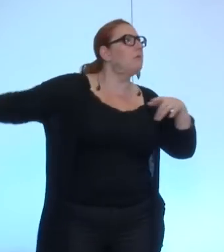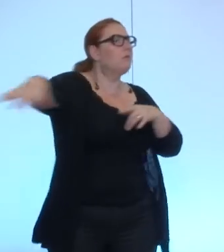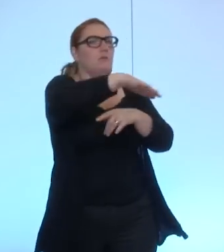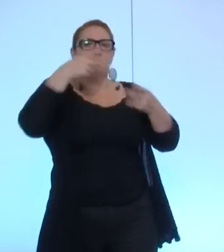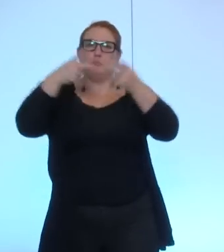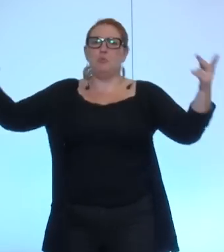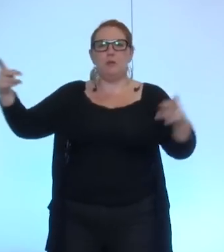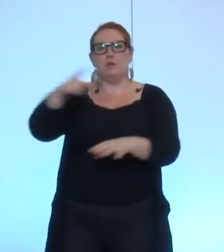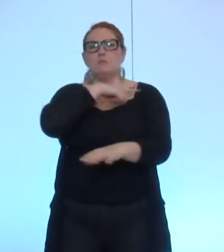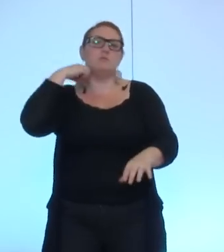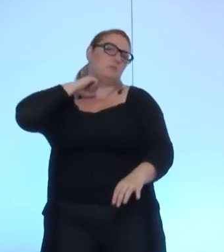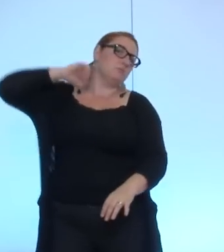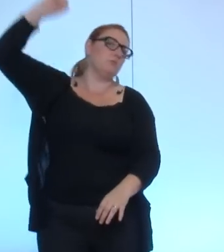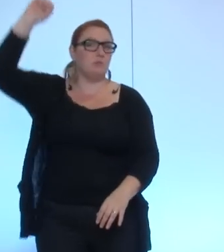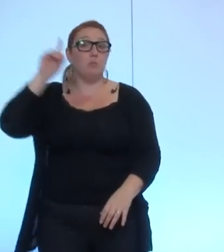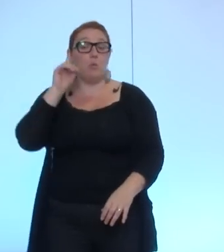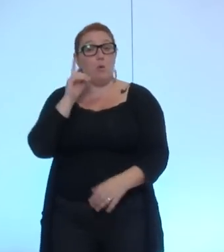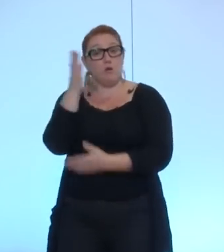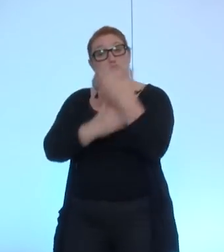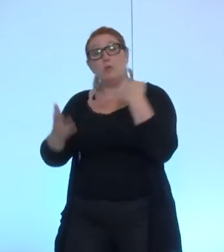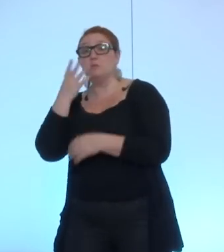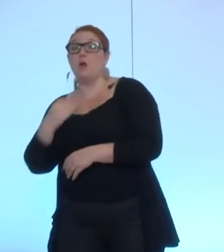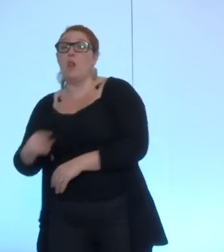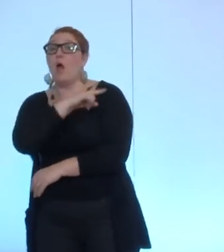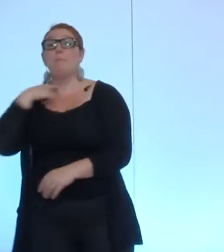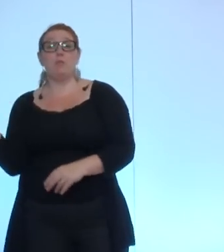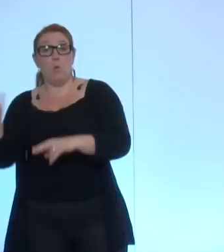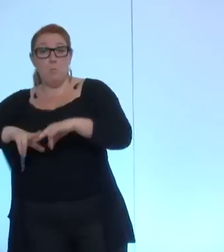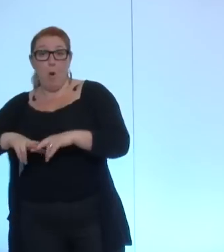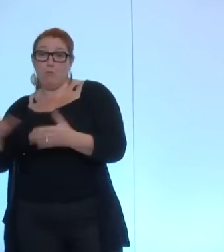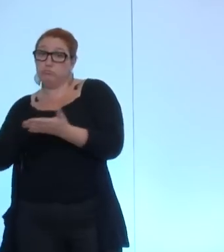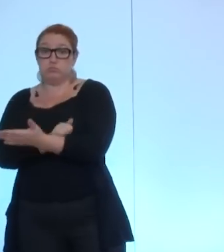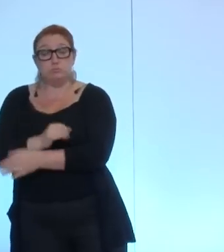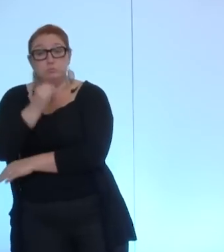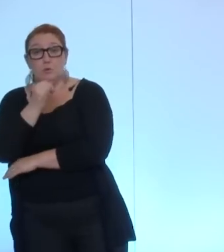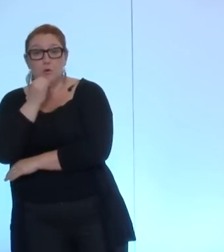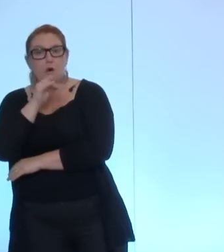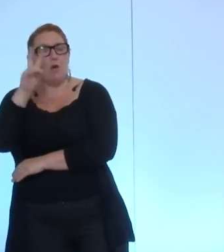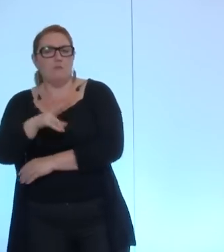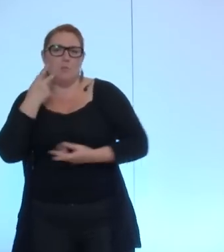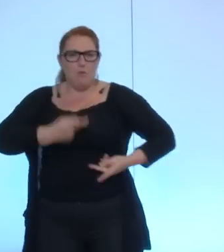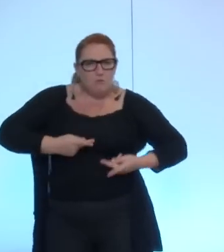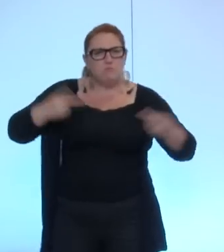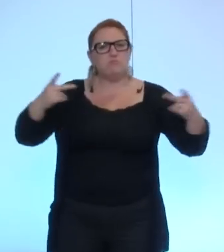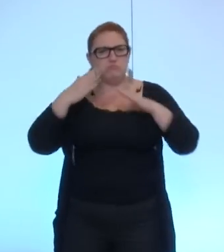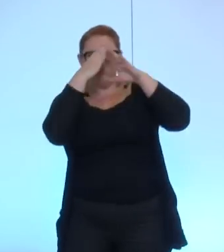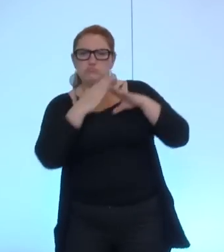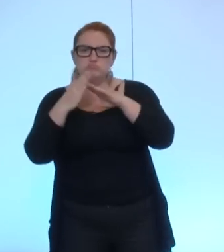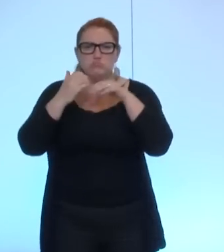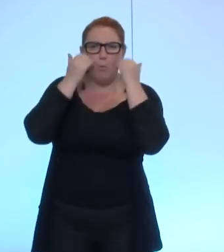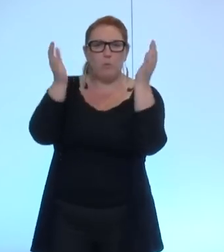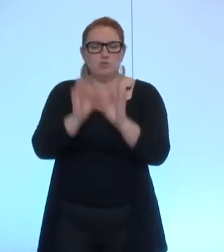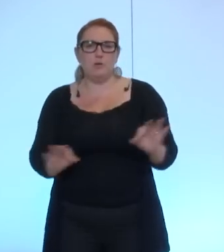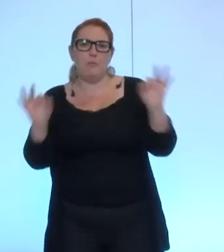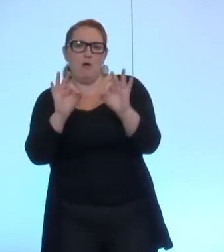abolie encore en Israël on a eu au contraire le sentiment et moi je le dis sans me cacher derrière mon petit doigt que le gouvernement